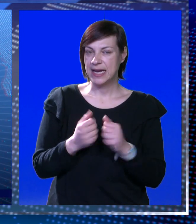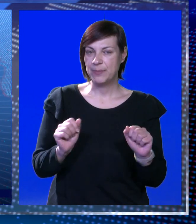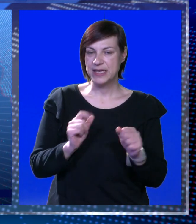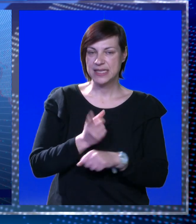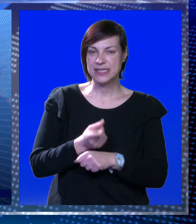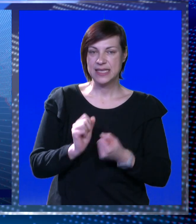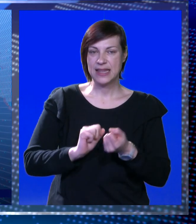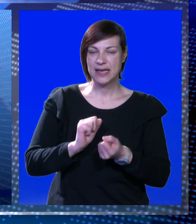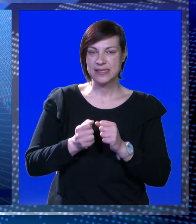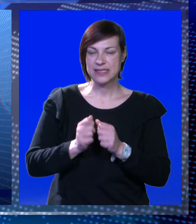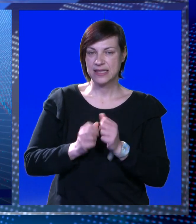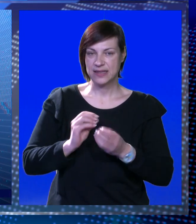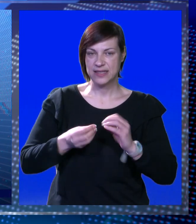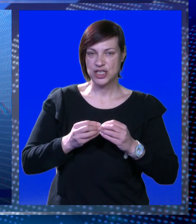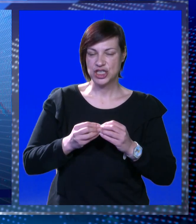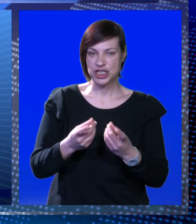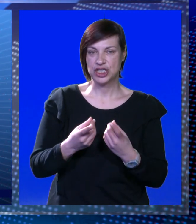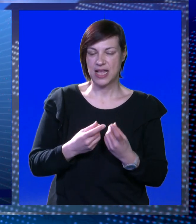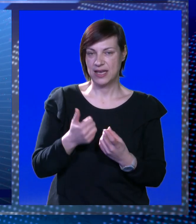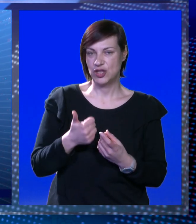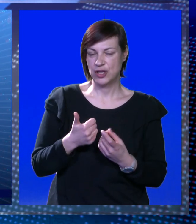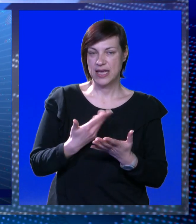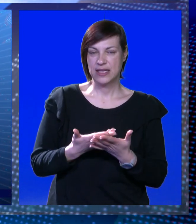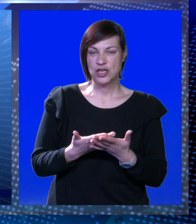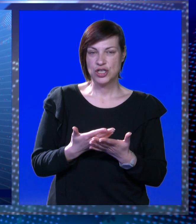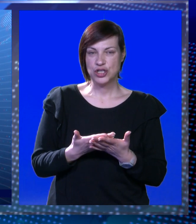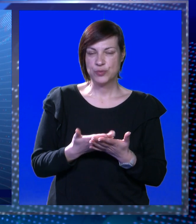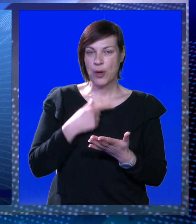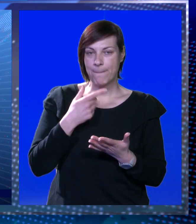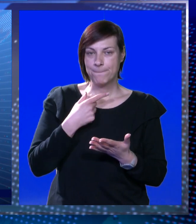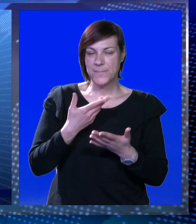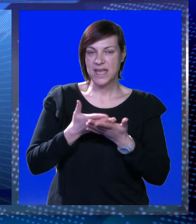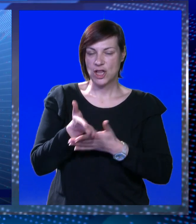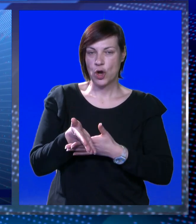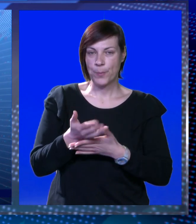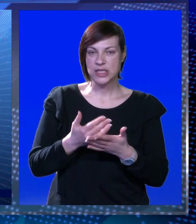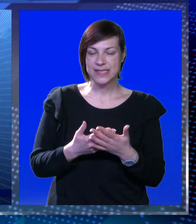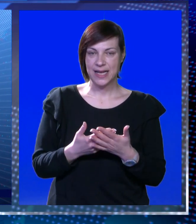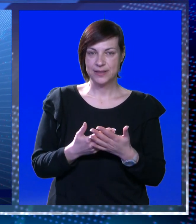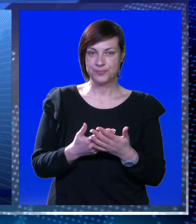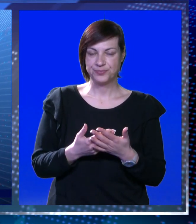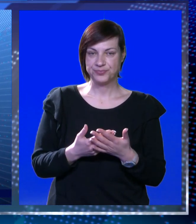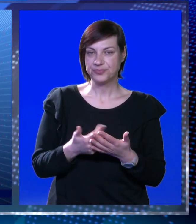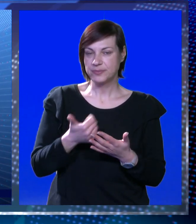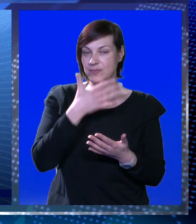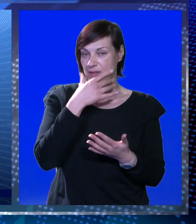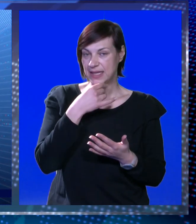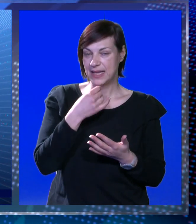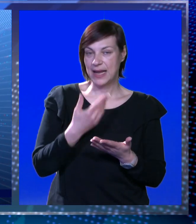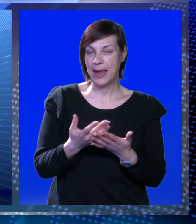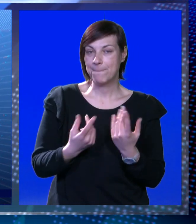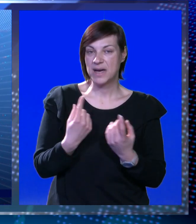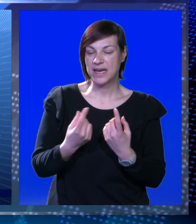liberalizacije taksitržišta. Ali to bi jedino smo tu, prijedlog smo poslali, jer to je jedna